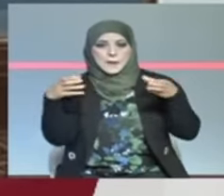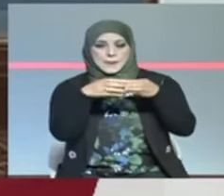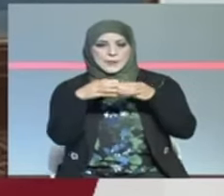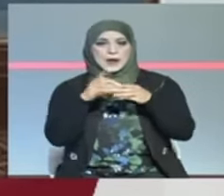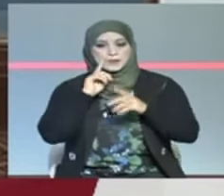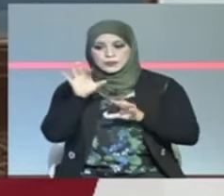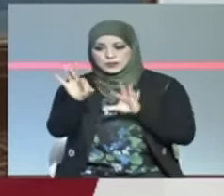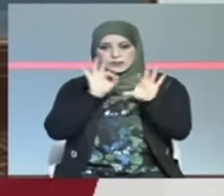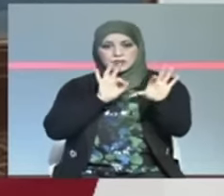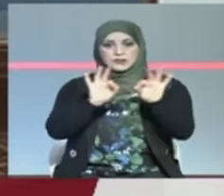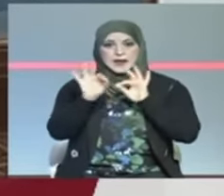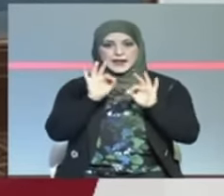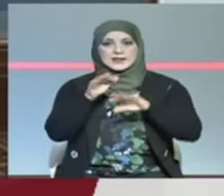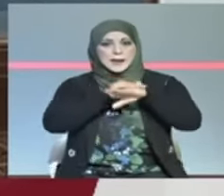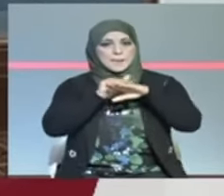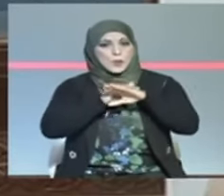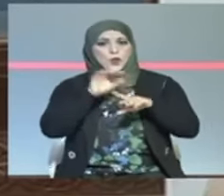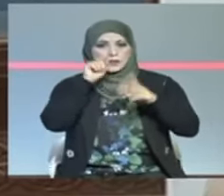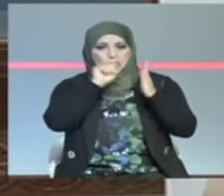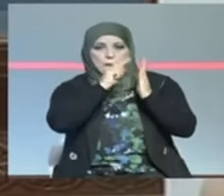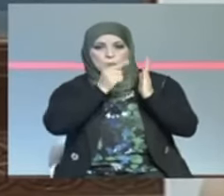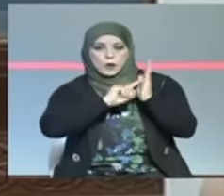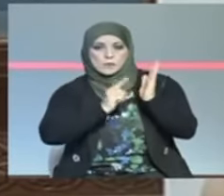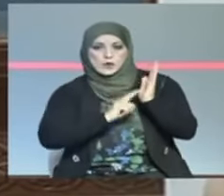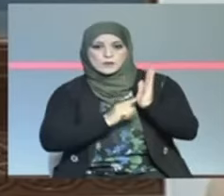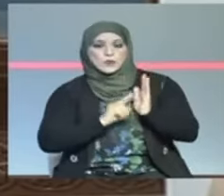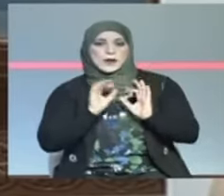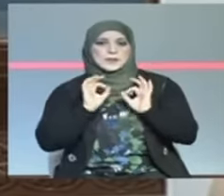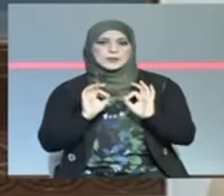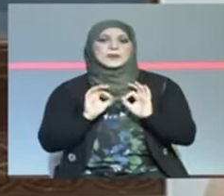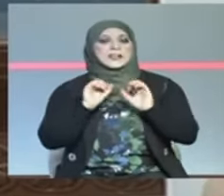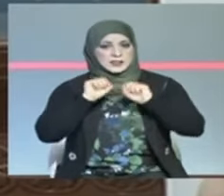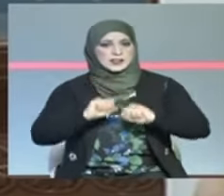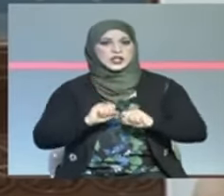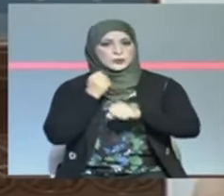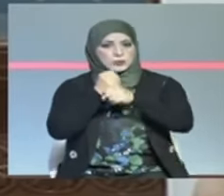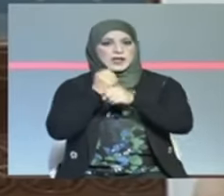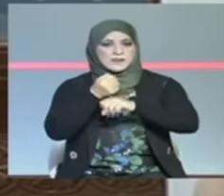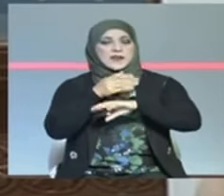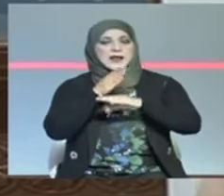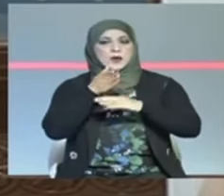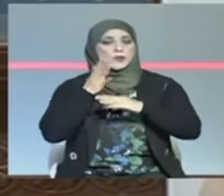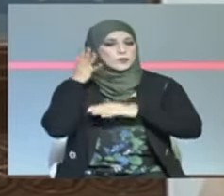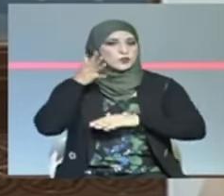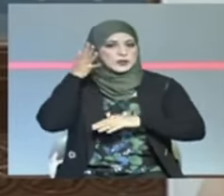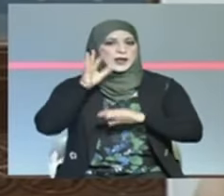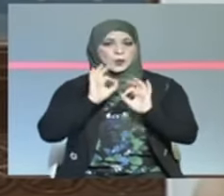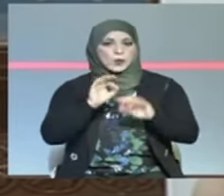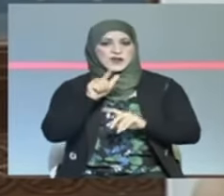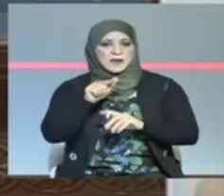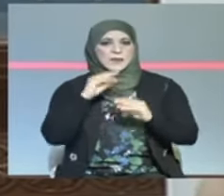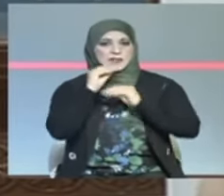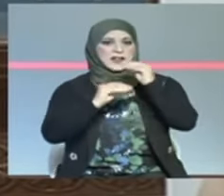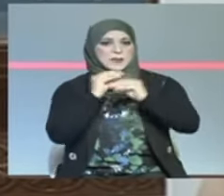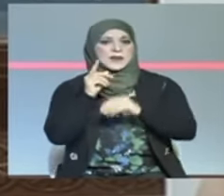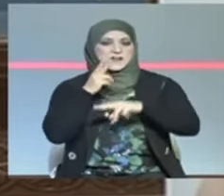القطاعات اللي يمكن عندها مستقبل في تنميتها